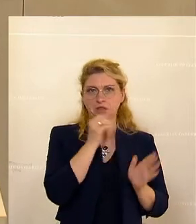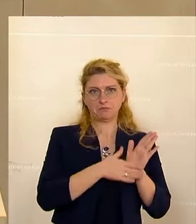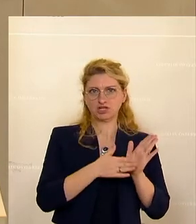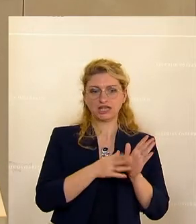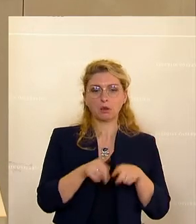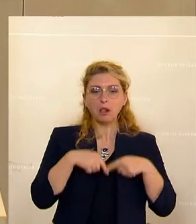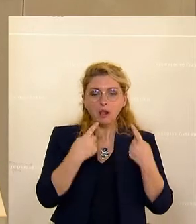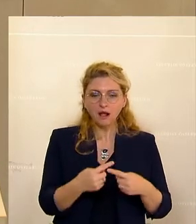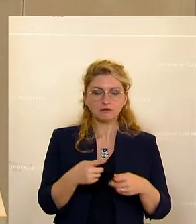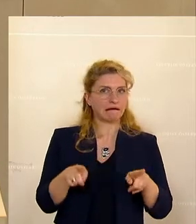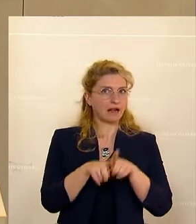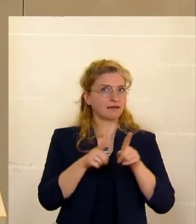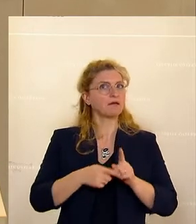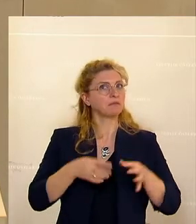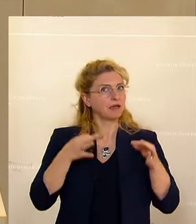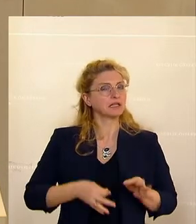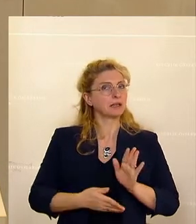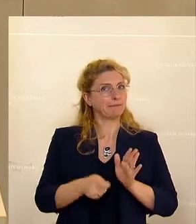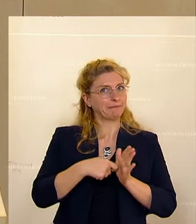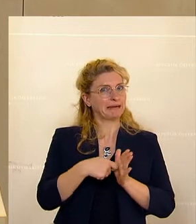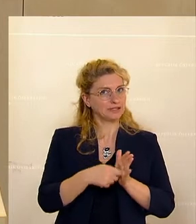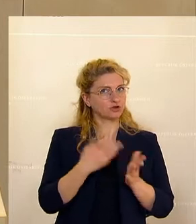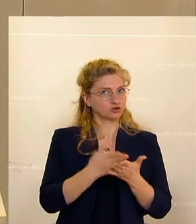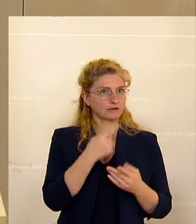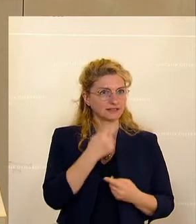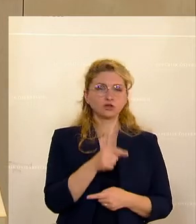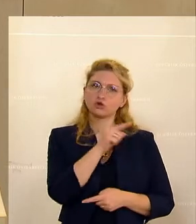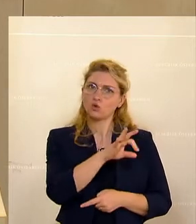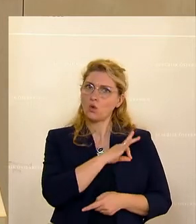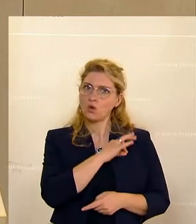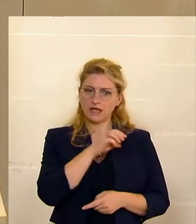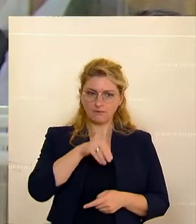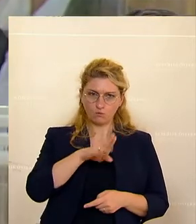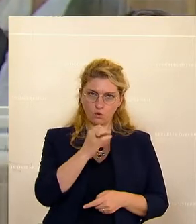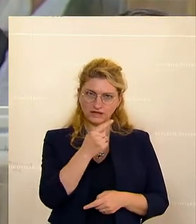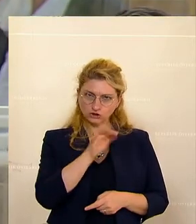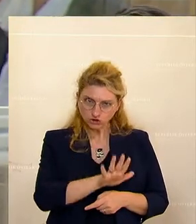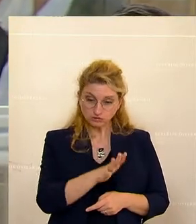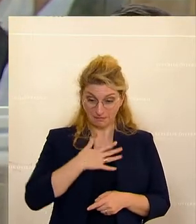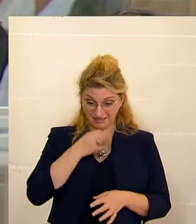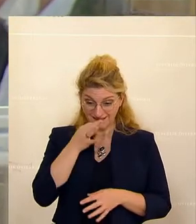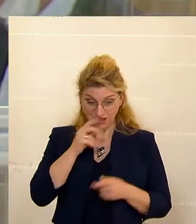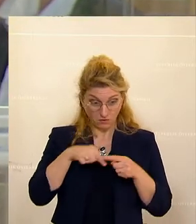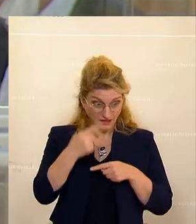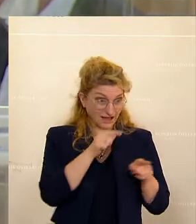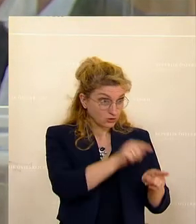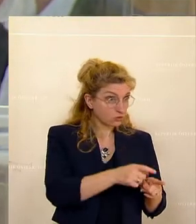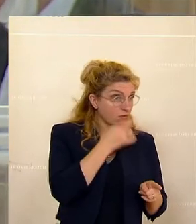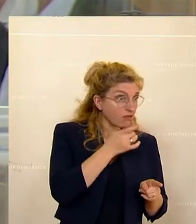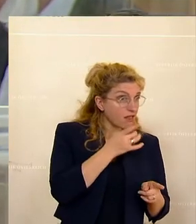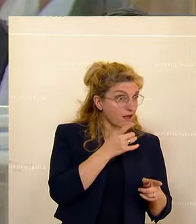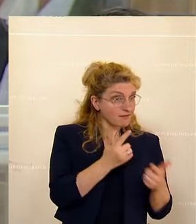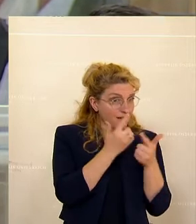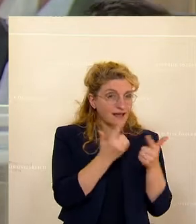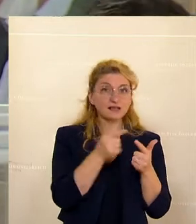tatsächlichen Berichtigung klargestellt. Die Details, die du, Kollege Muchitsch, im Anschluss an meine Rede erklärt hast, stehen in deinem persönlichen Werdegang